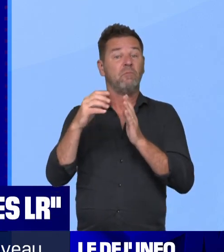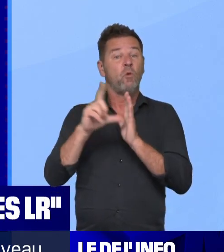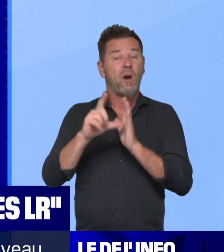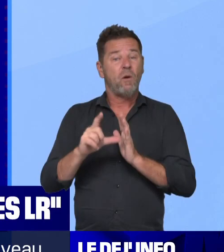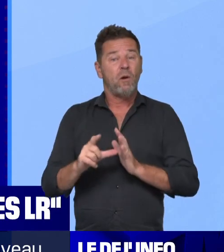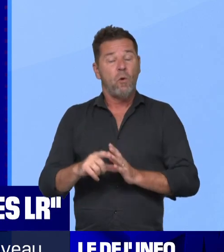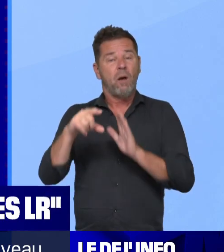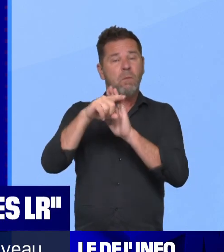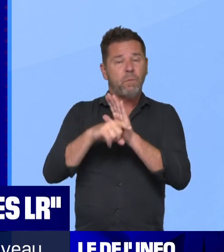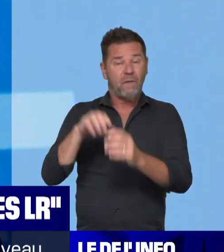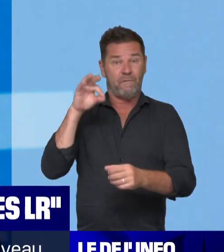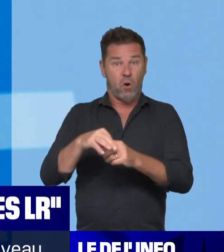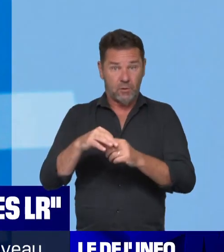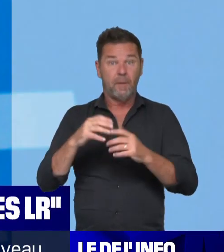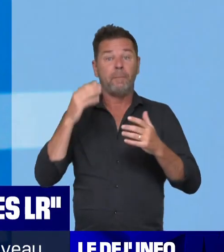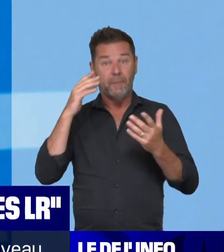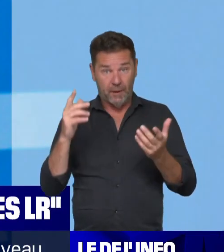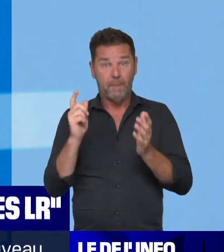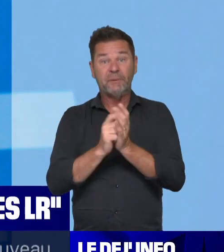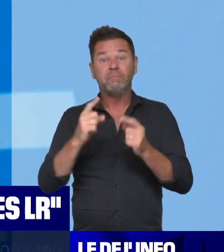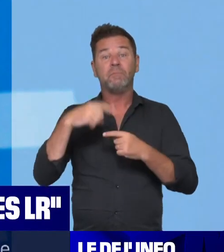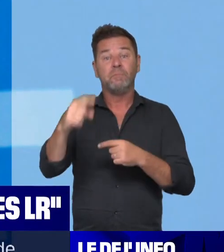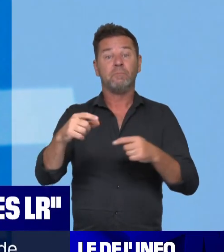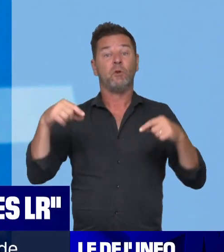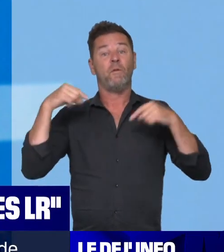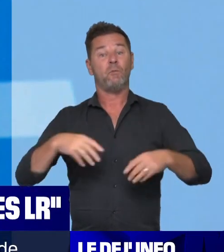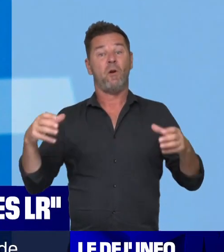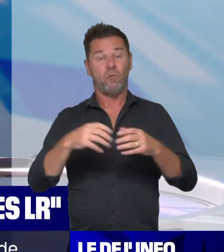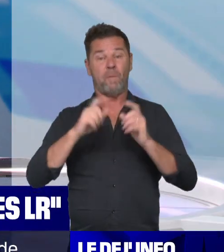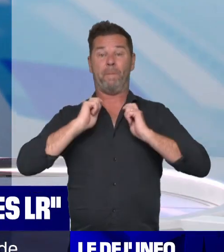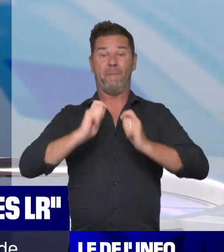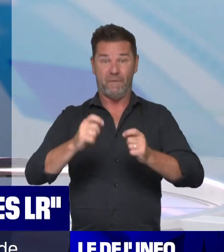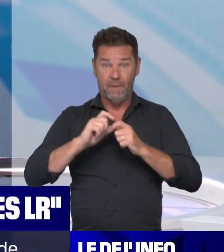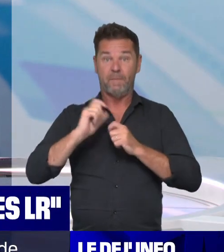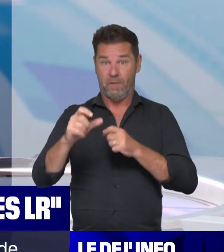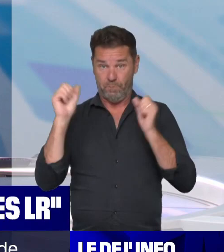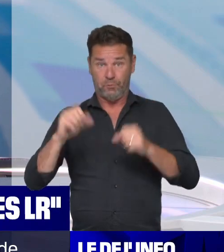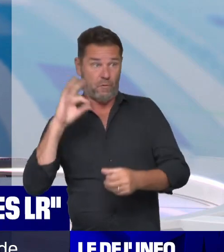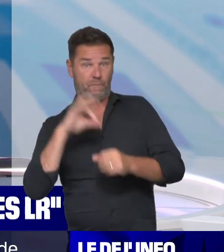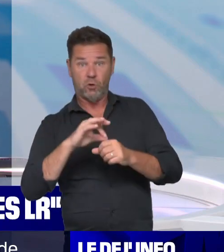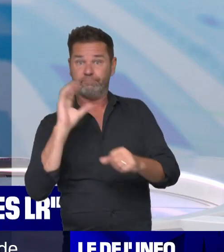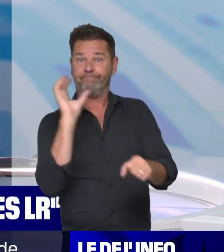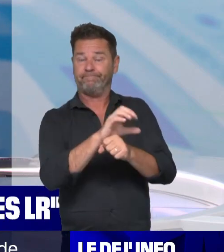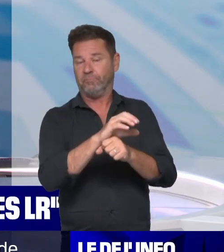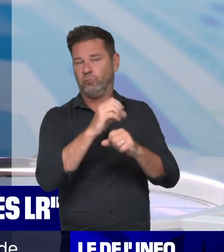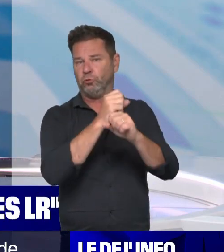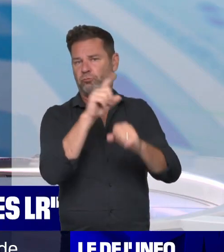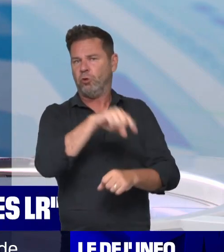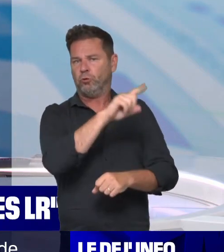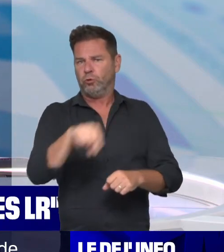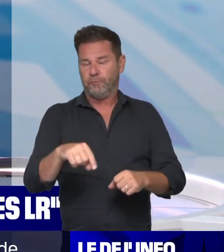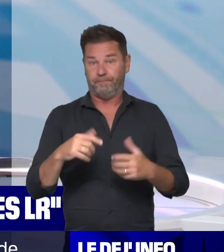une fois que le gouvernement sera nommé, qu ne fasse pas l'objet d'une motion de censure. Et d'ailleurs, les cadres LR disent que ce n'est pas à prendre à la découpe.